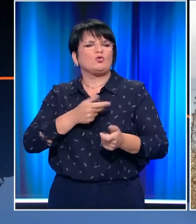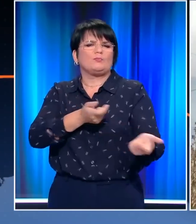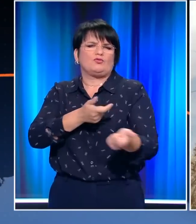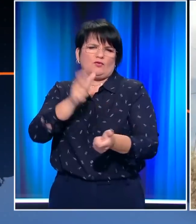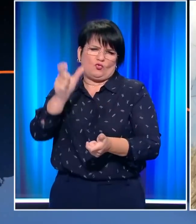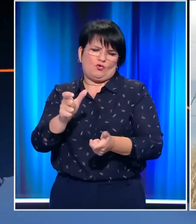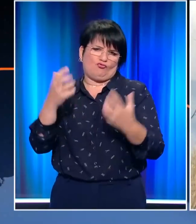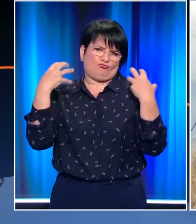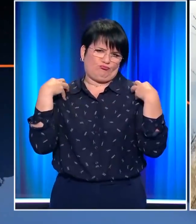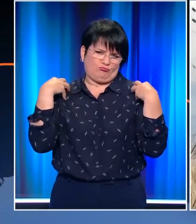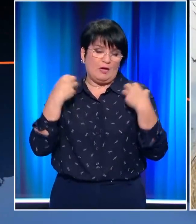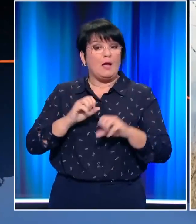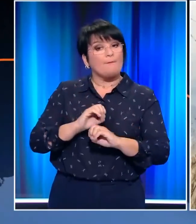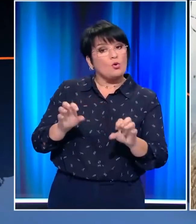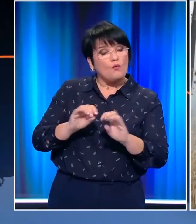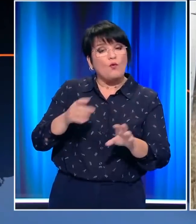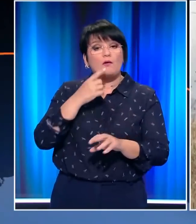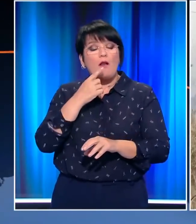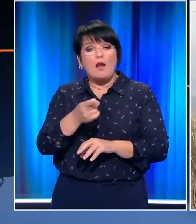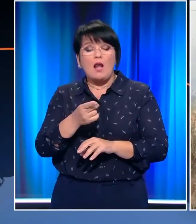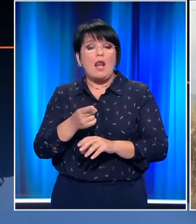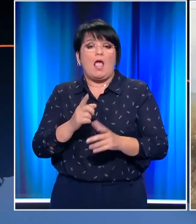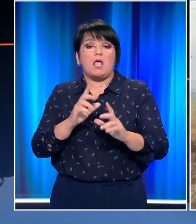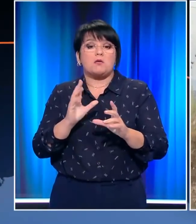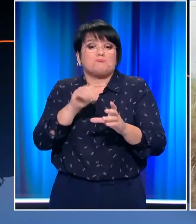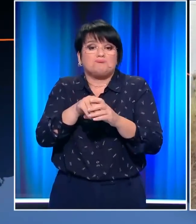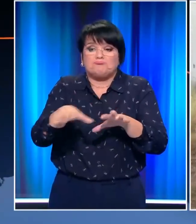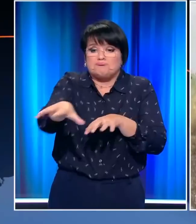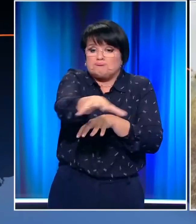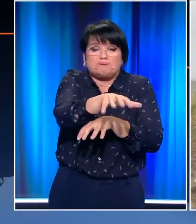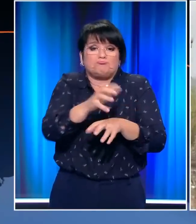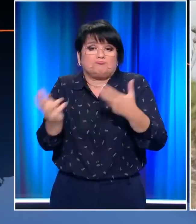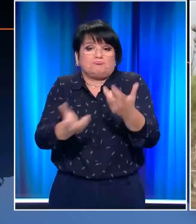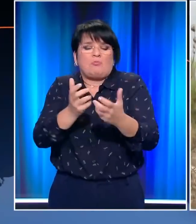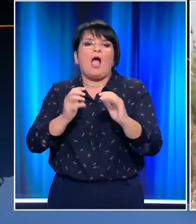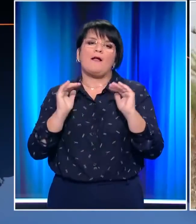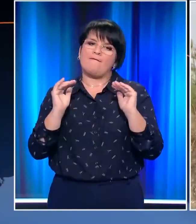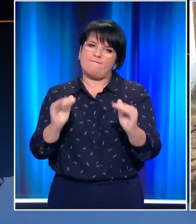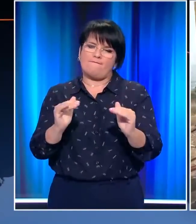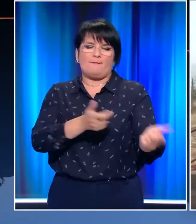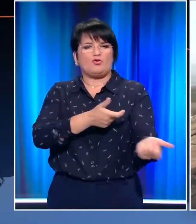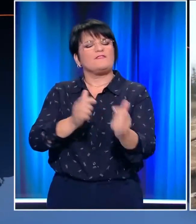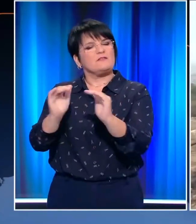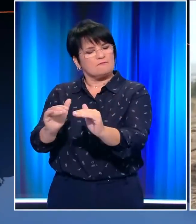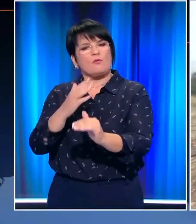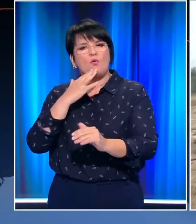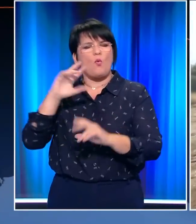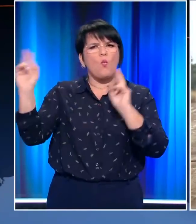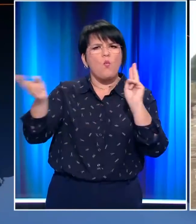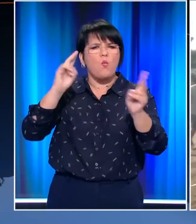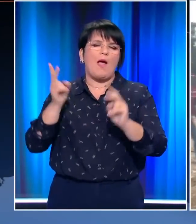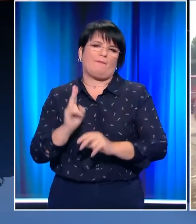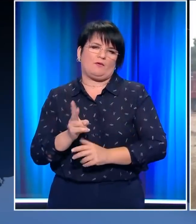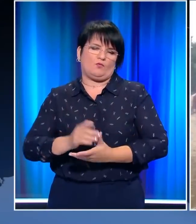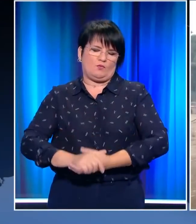πυροσβεστικής. Σύμφωνα με τις τελευταίες πληροφορίες δεν υπάρχει ενέργο μέτωπο ωστόσο στο σημείο παραμένουν ισχυρές δυνάμεις καθώς πνέουν δυνατοί